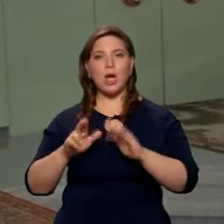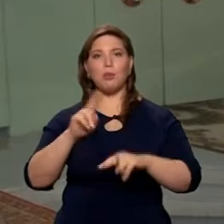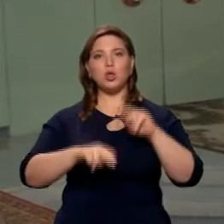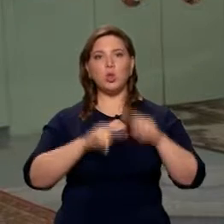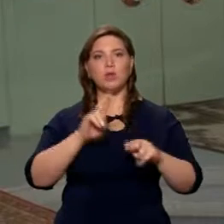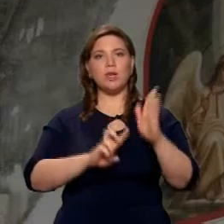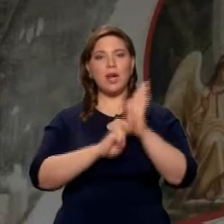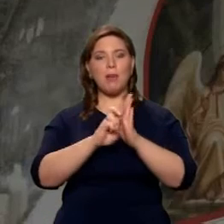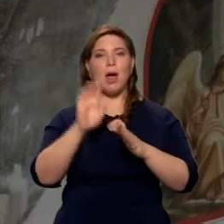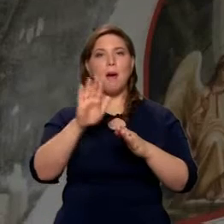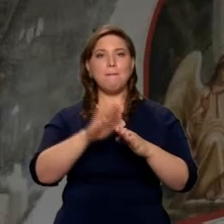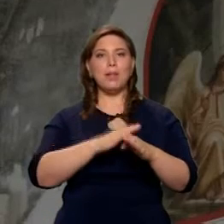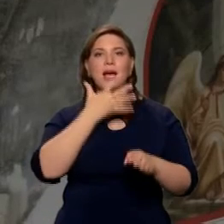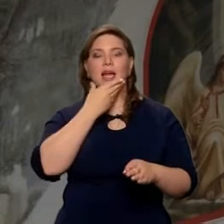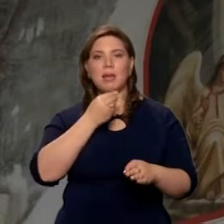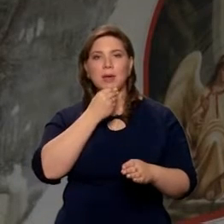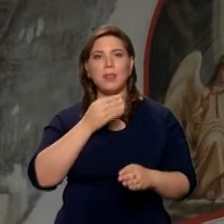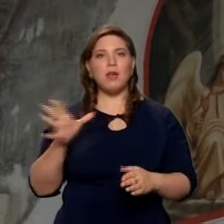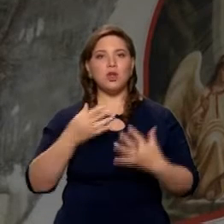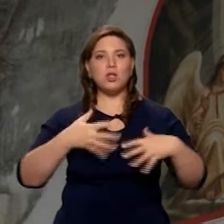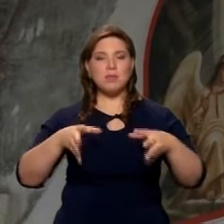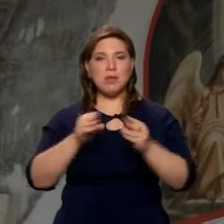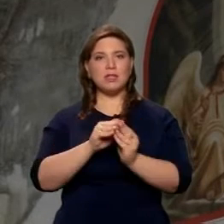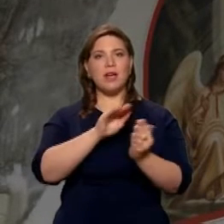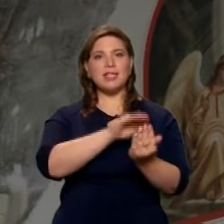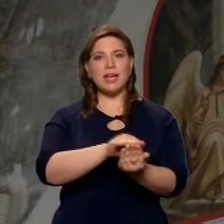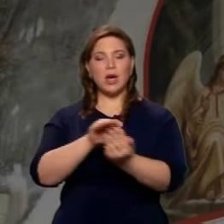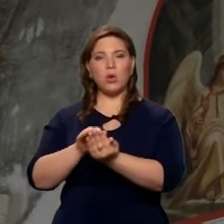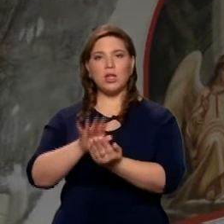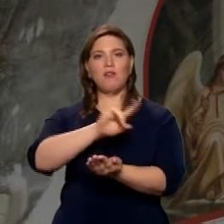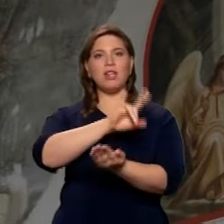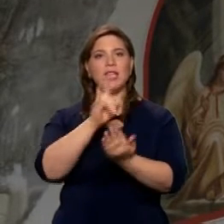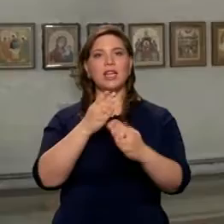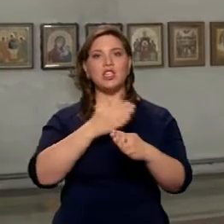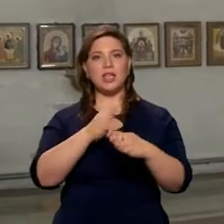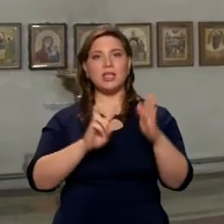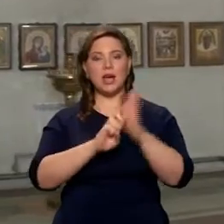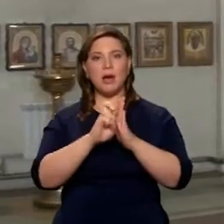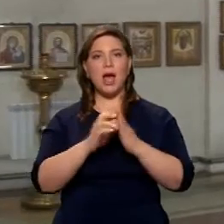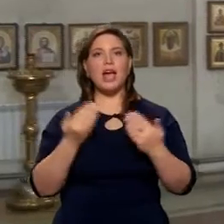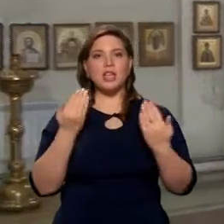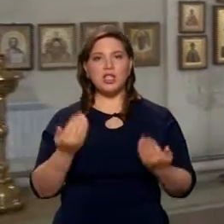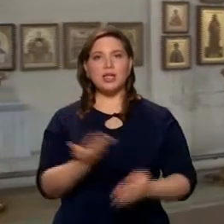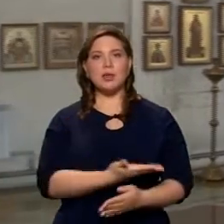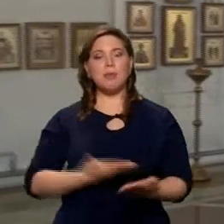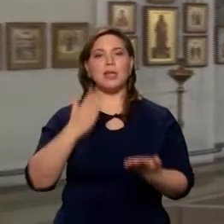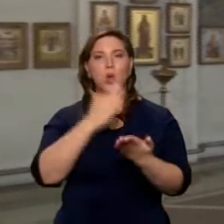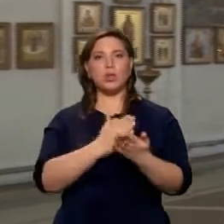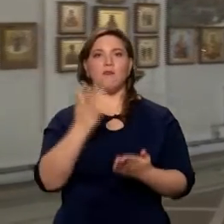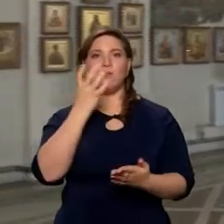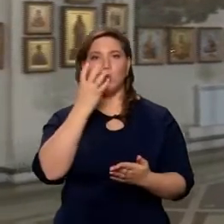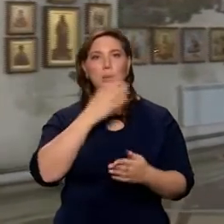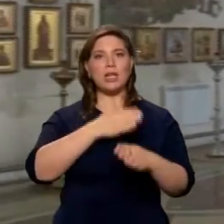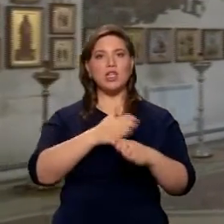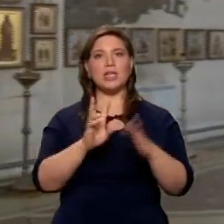о его благолепии. Почти все его семейство здесь захоронено, находится в алтарной части храма. Сейчас мы с вами находимся в теплой